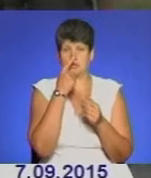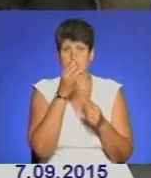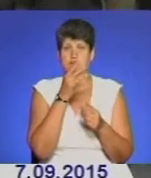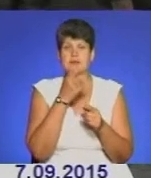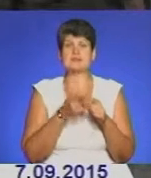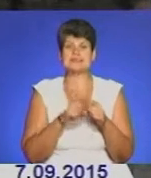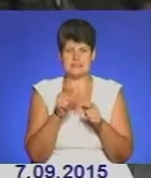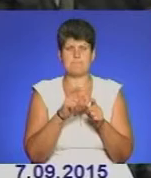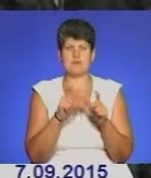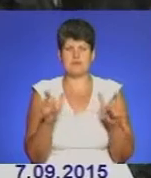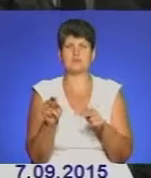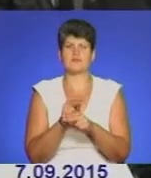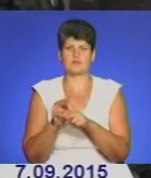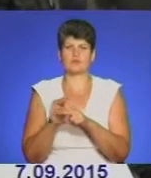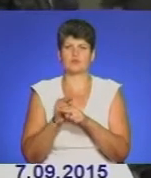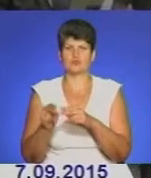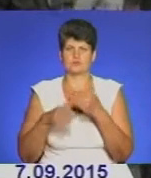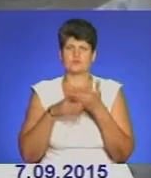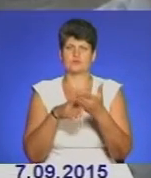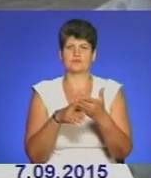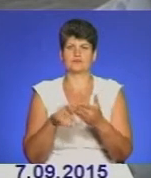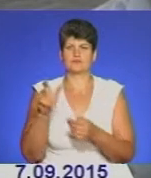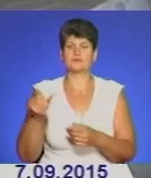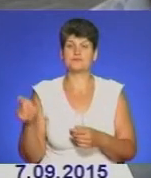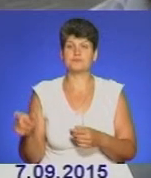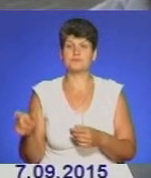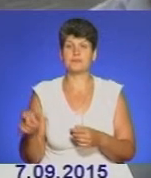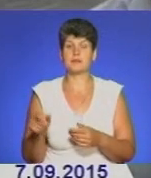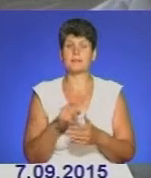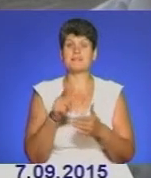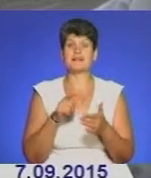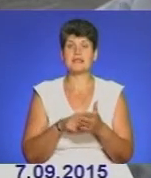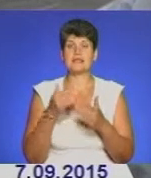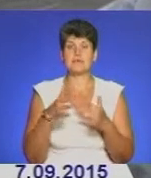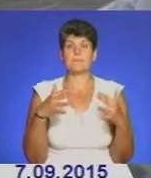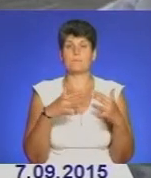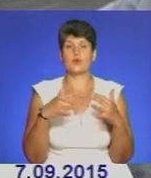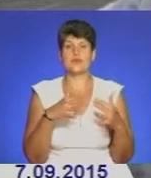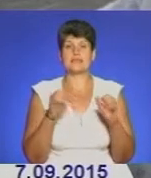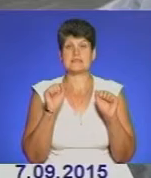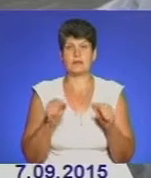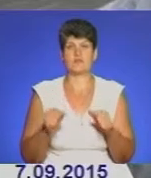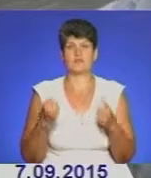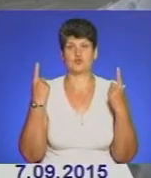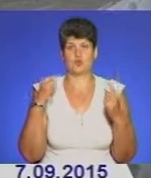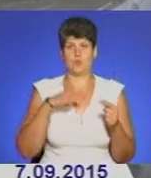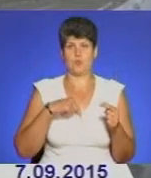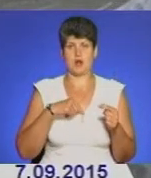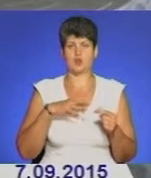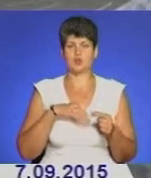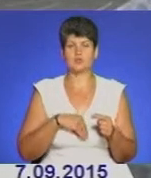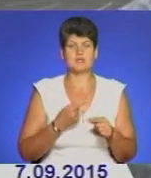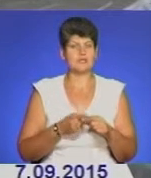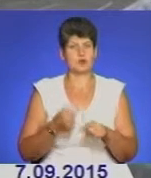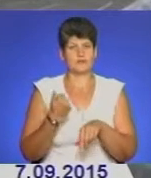це приміщення відремонтують меценати Тернопілля. Питання їхньої боєздатності, високого морального духу для нас одне з ключових